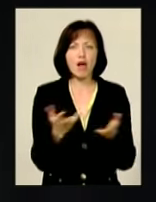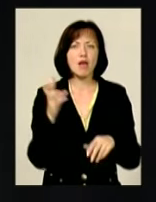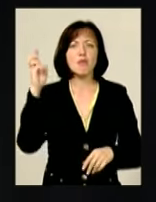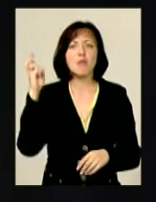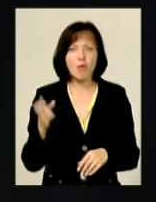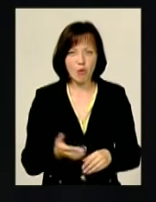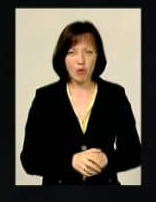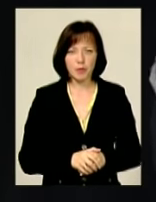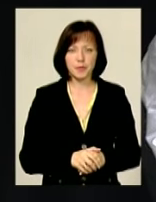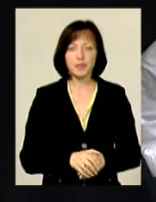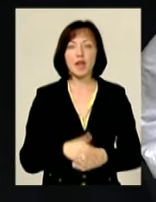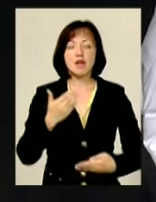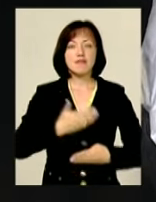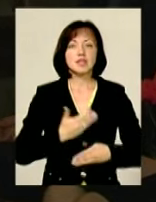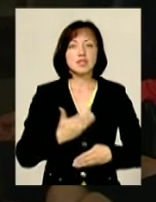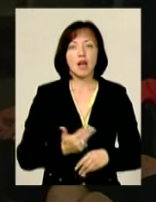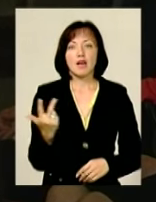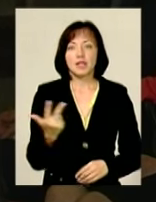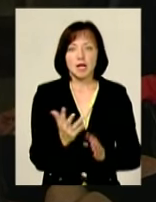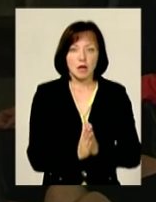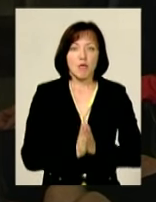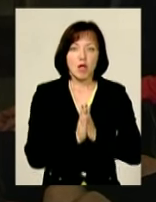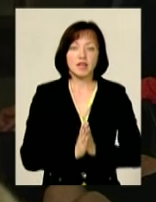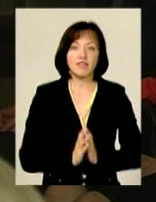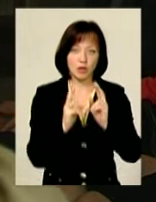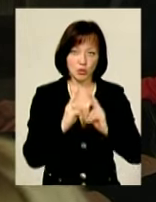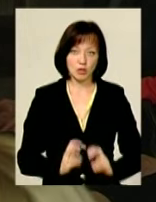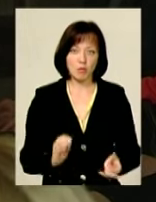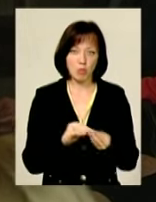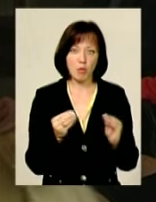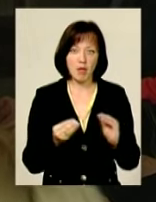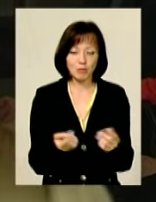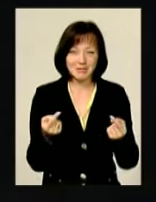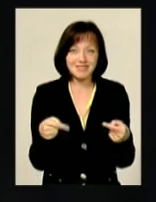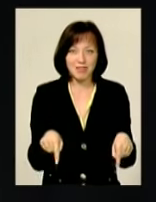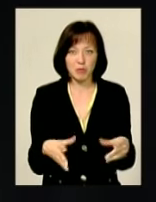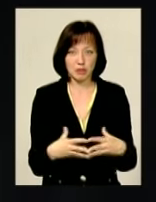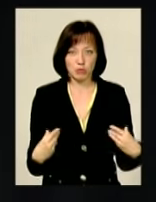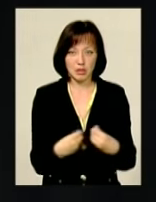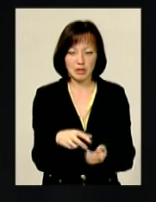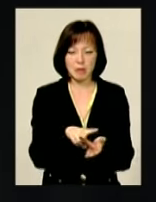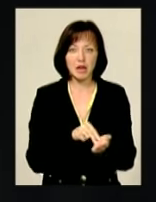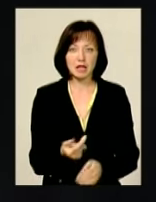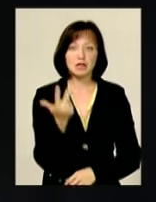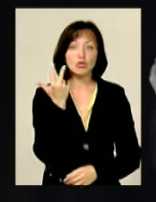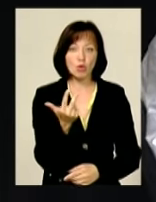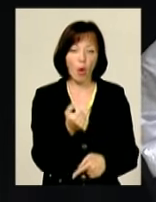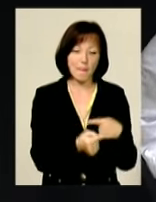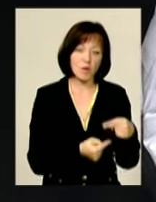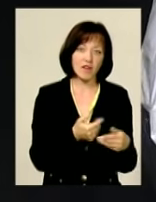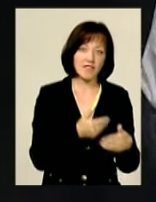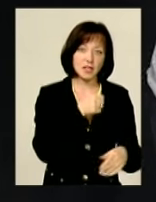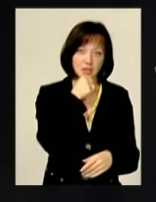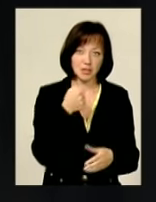Вистава «Третя молитва» досліджує проблему занепаду родини на прикладі трьох поколінь – від